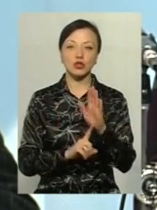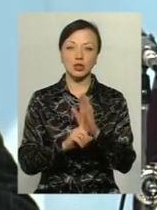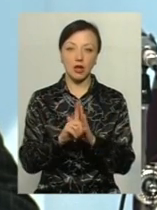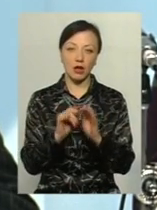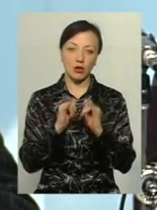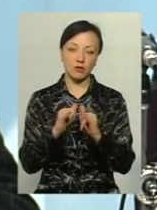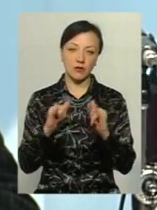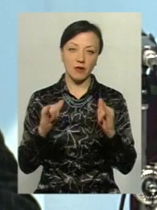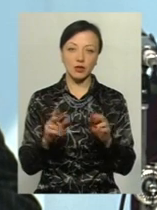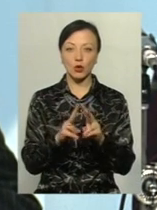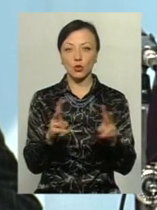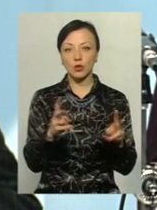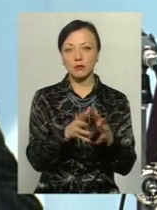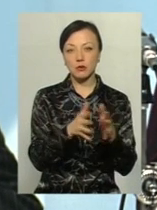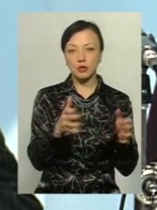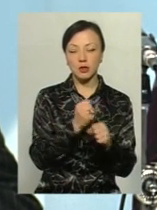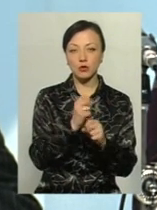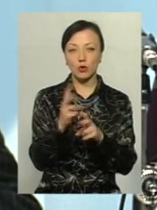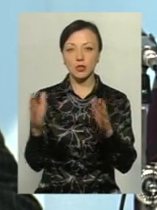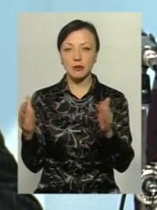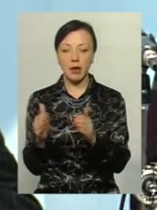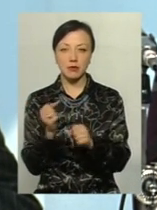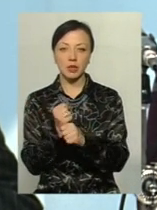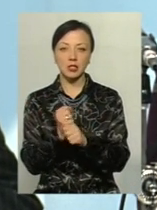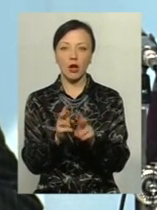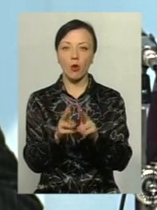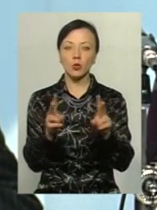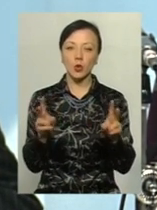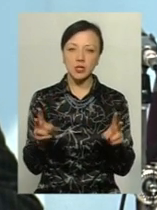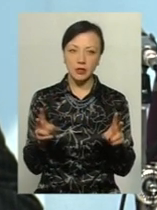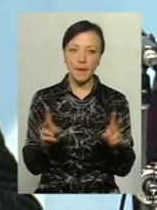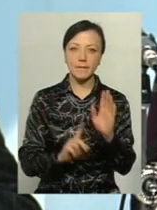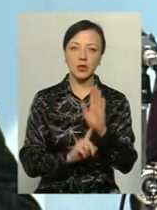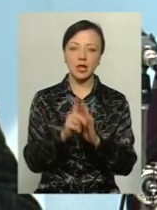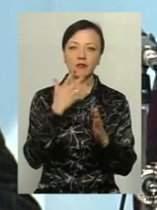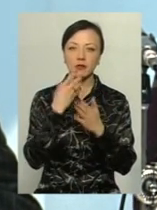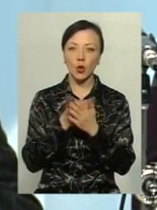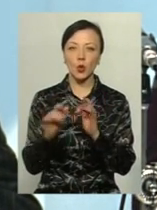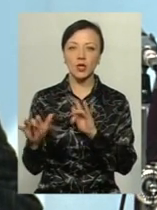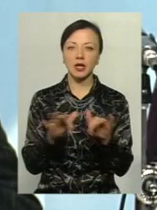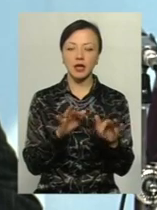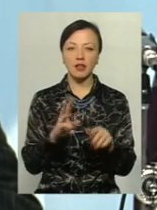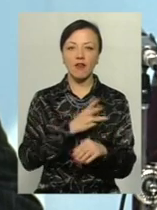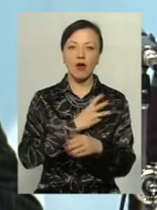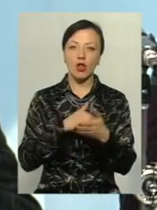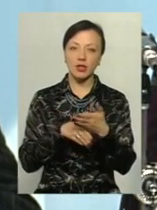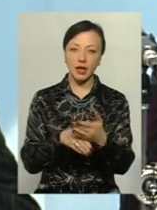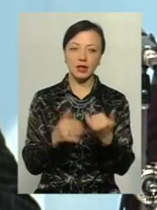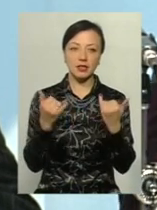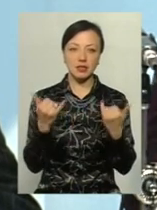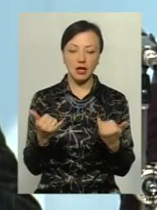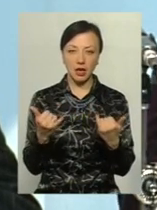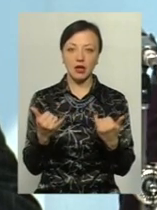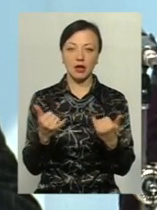розвиватися. Хтось більше працює, хтось менше працює. Хтось почав свою діяльність як волонтер. І от зараз,